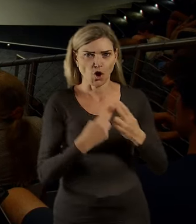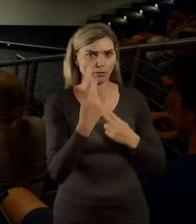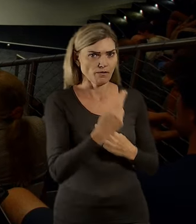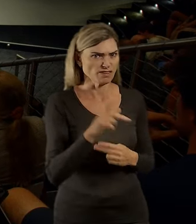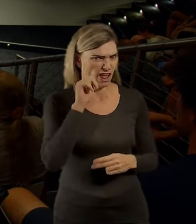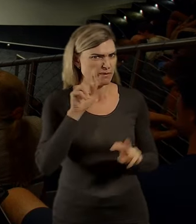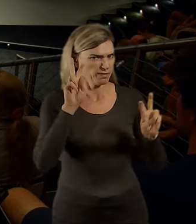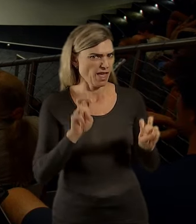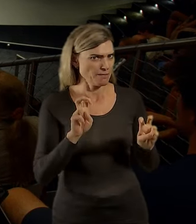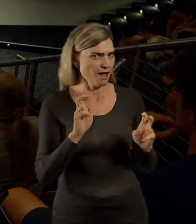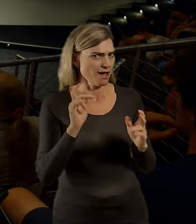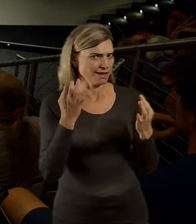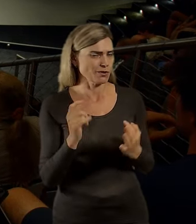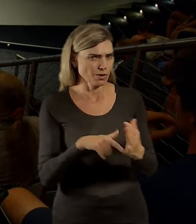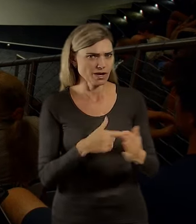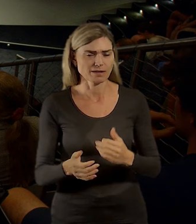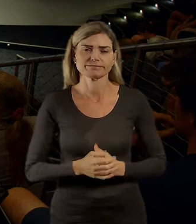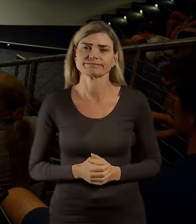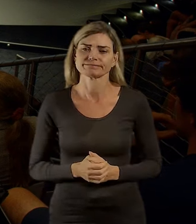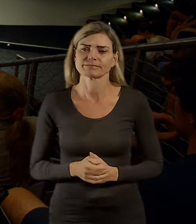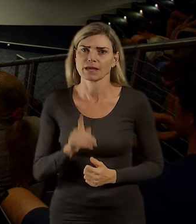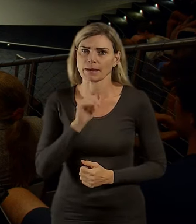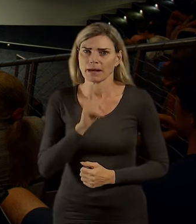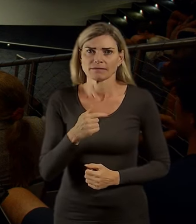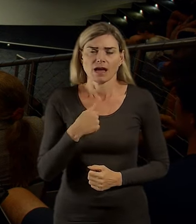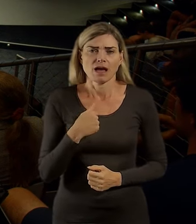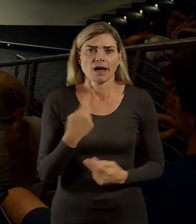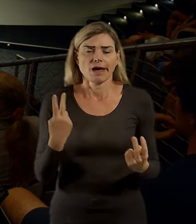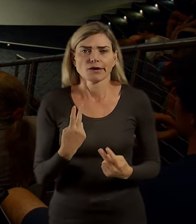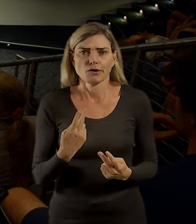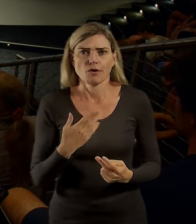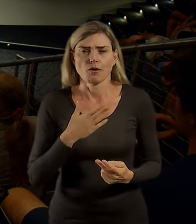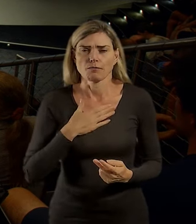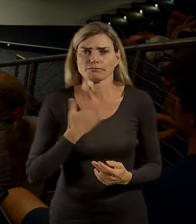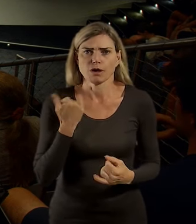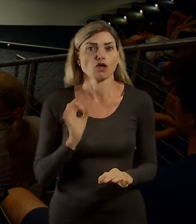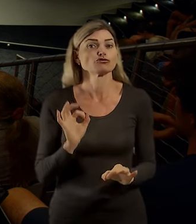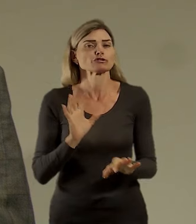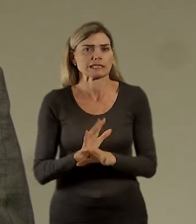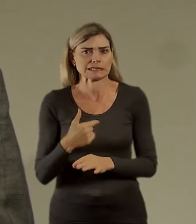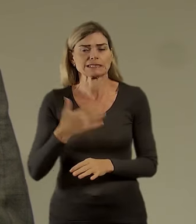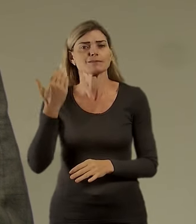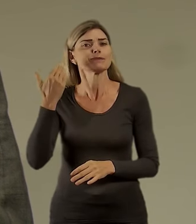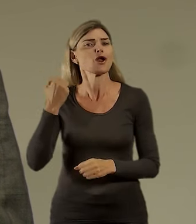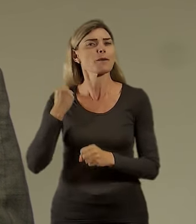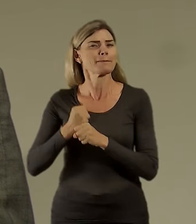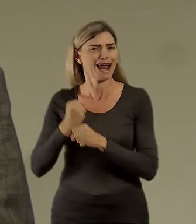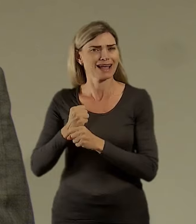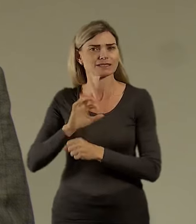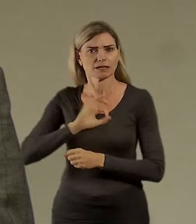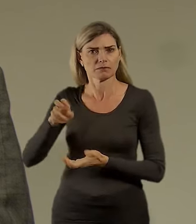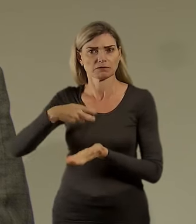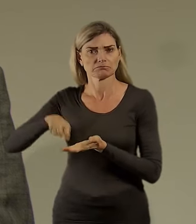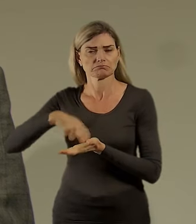poštěstilo žít jako tady to 15-minutové město, že jsem měl práci jako v pěší dostupnosti od